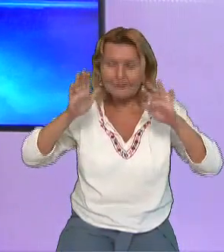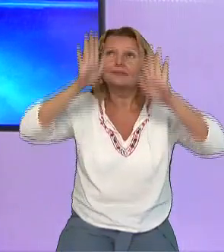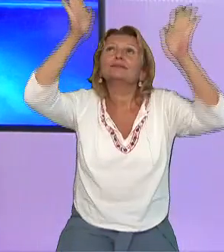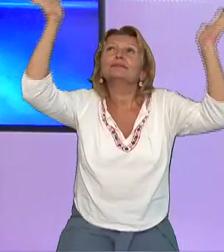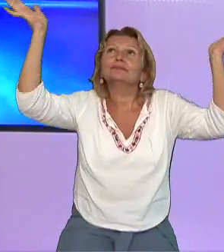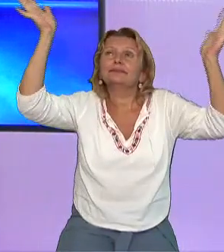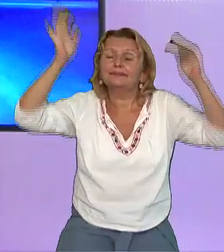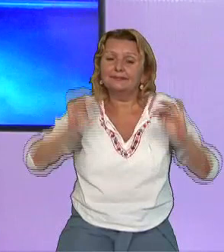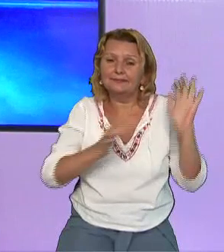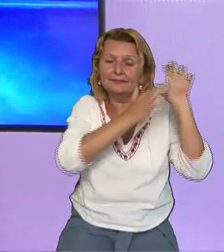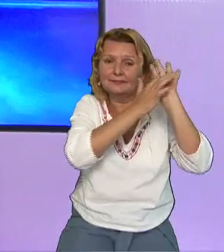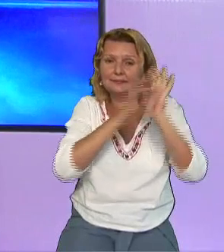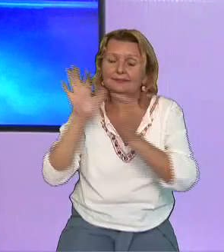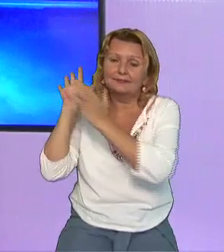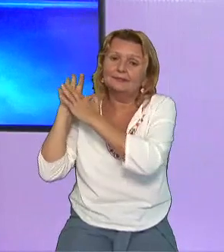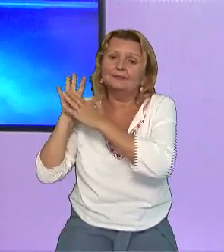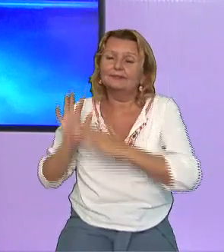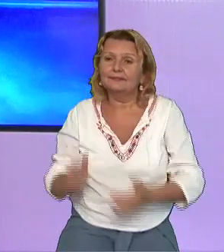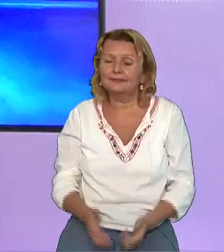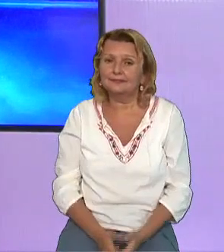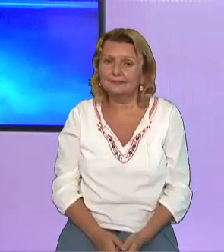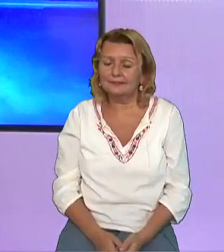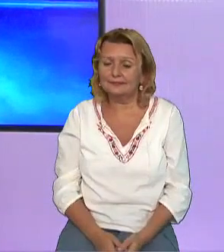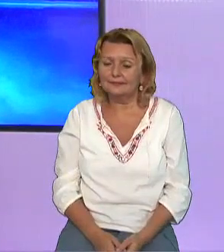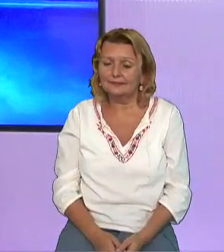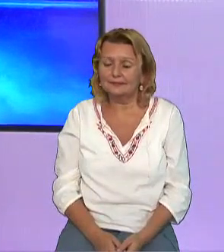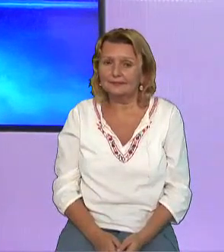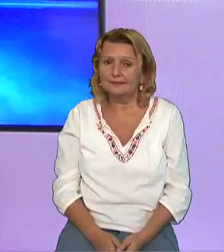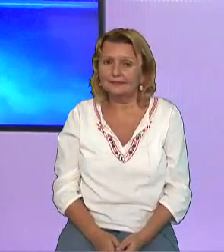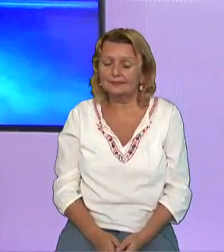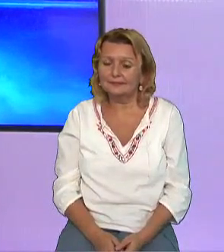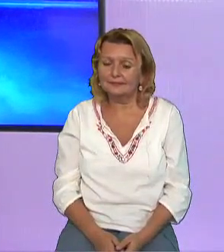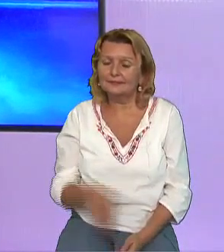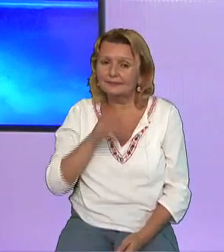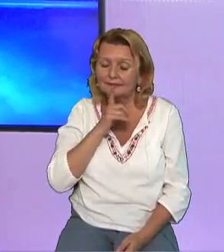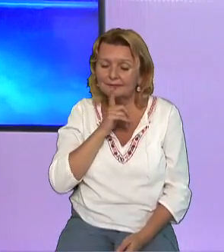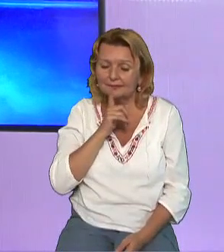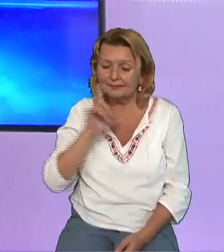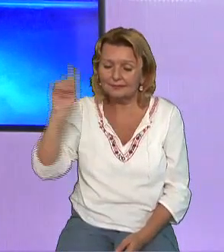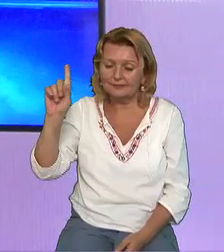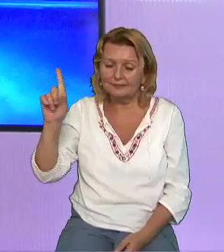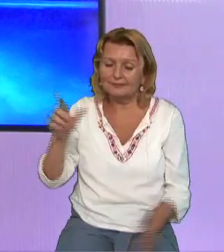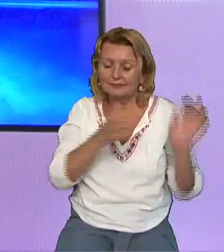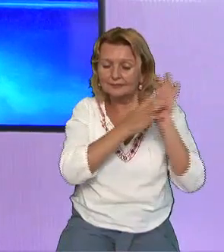înălțată Și noi să ne micșorăm. În numele Domnului Hristos te leudăm și îți mulțumim pentru toate. Amin.